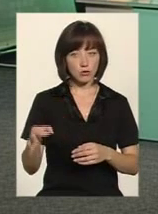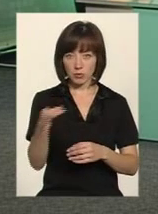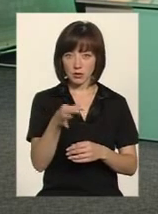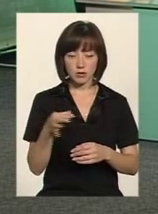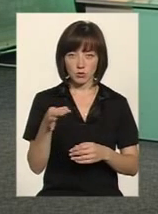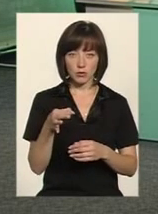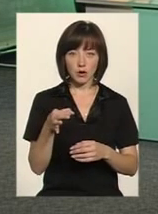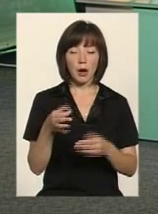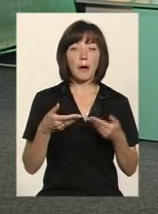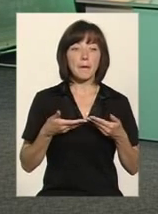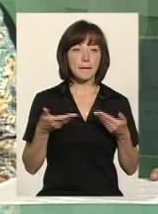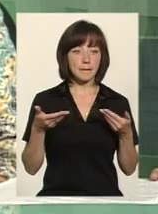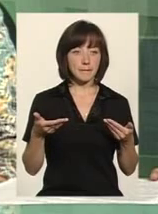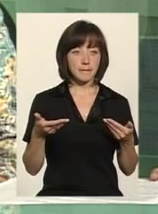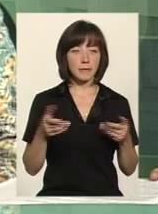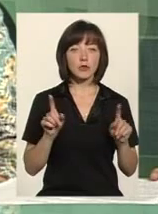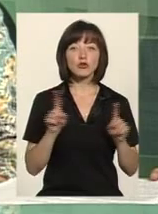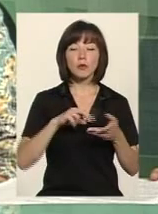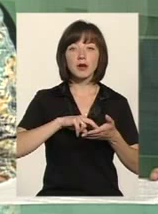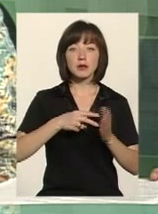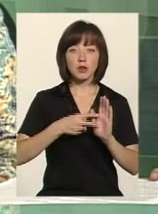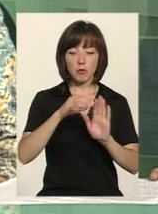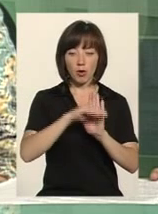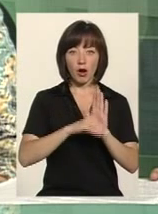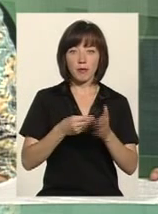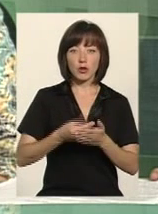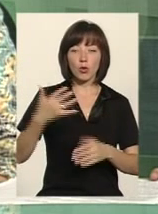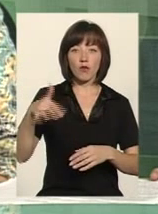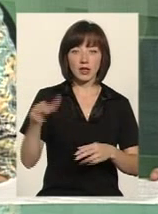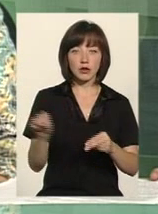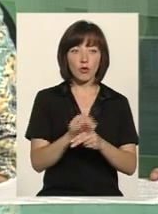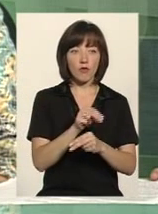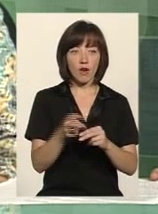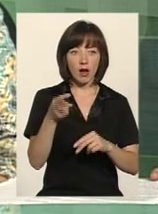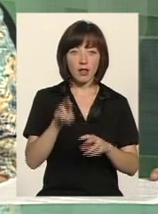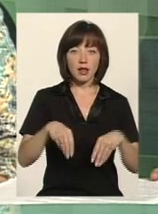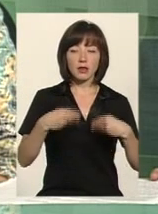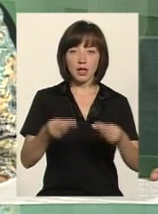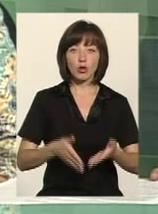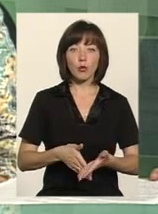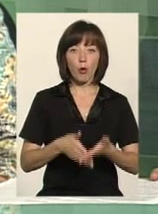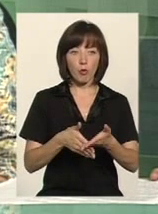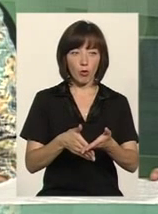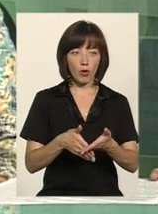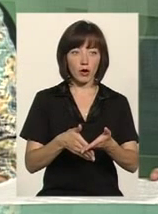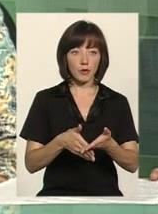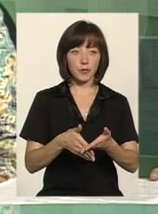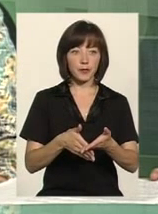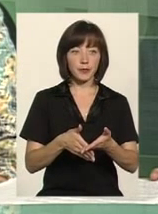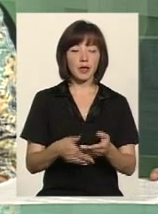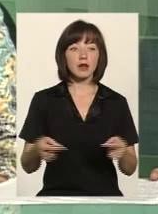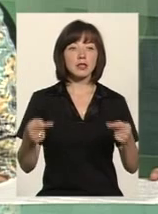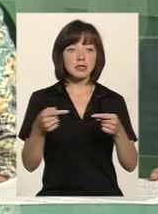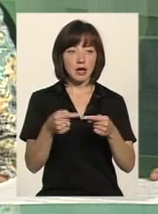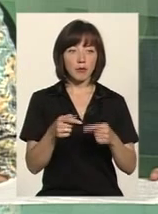це хочу уточнити. Що передбачає програма дороговартісного лікування, вона передбачає надання допомоги для лікування